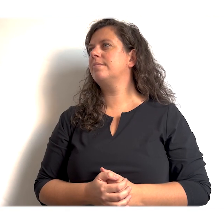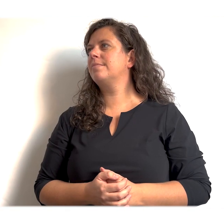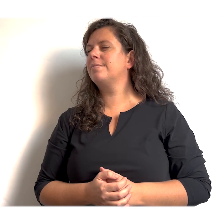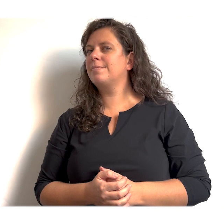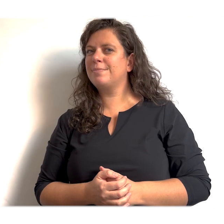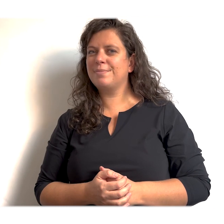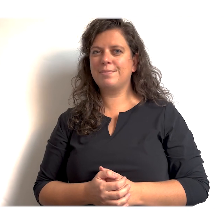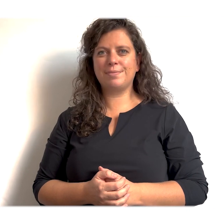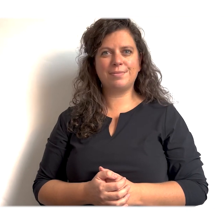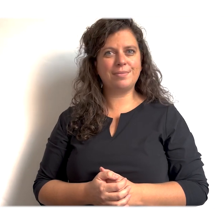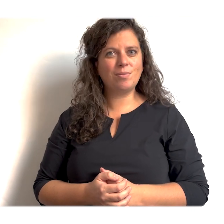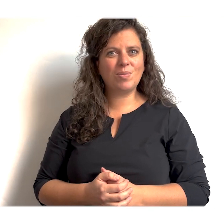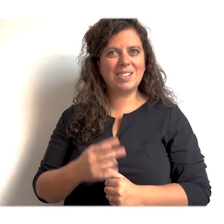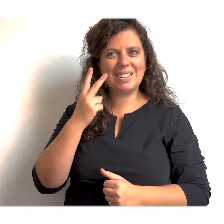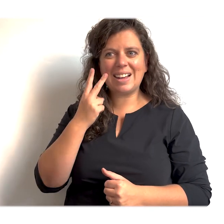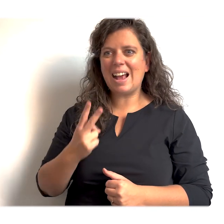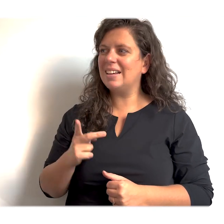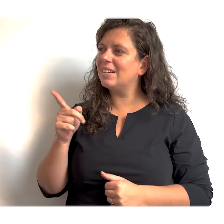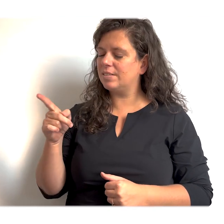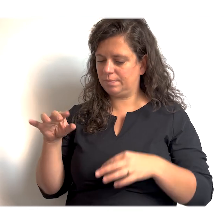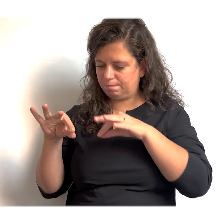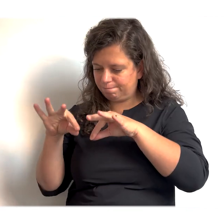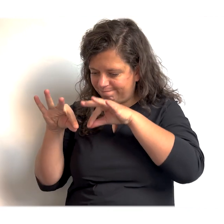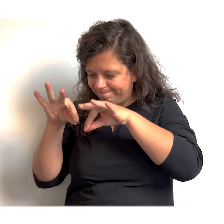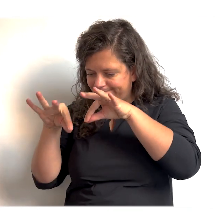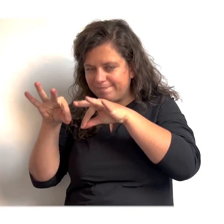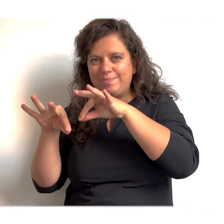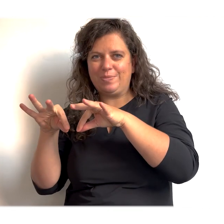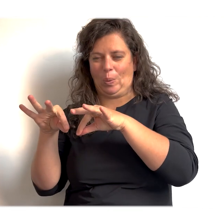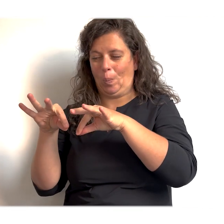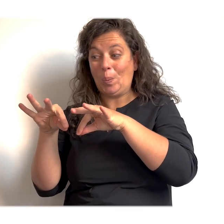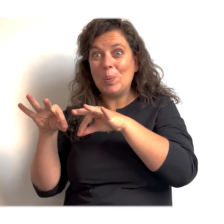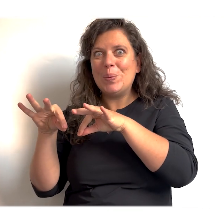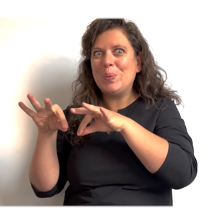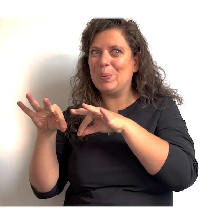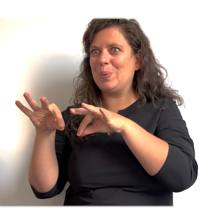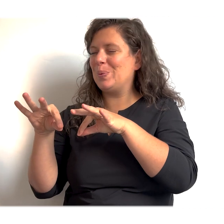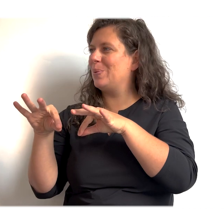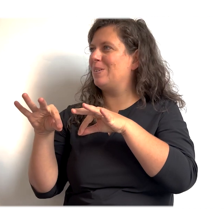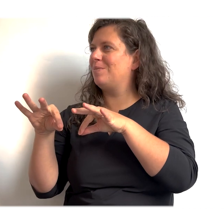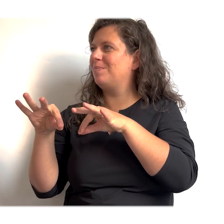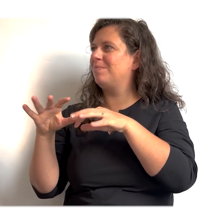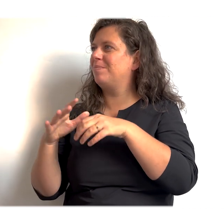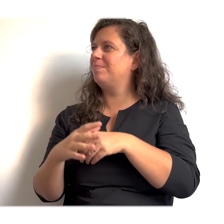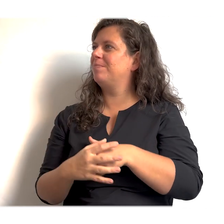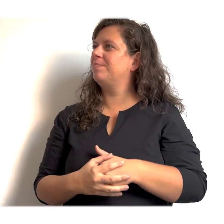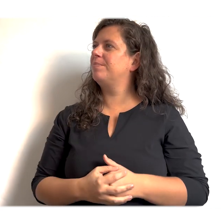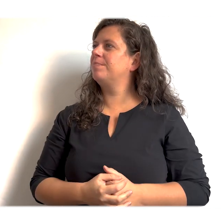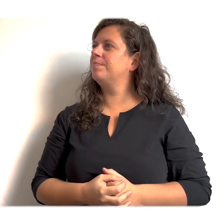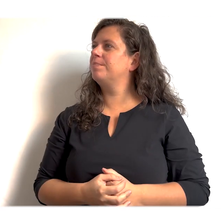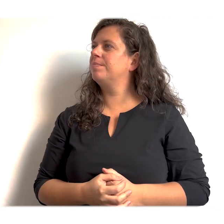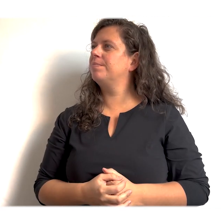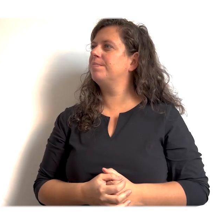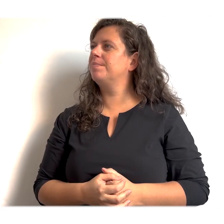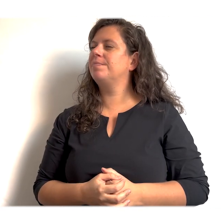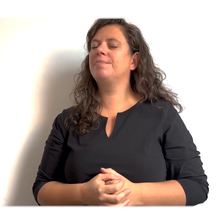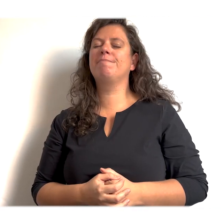jij hier staan en jij hier... O, sorry. Zo. En dan ga ik hier ook nog iets